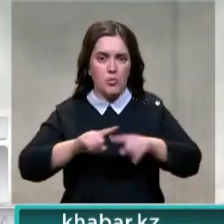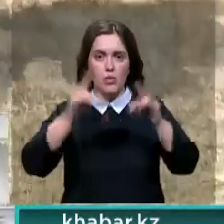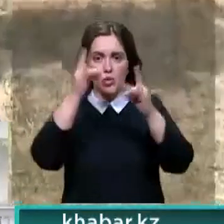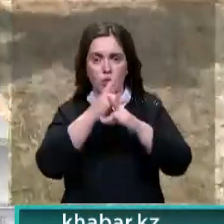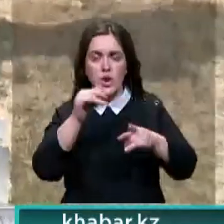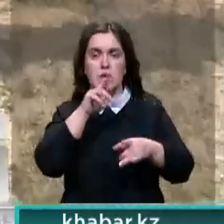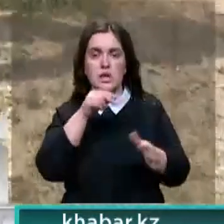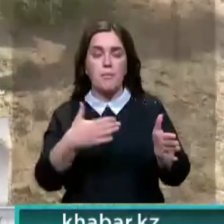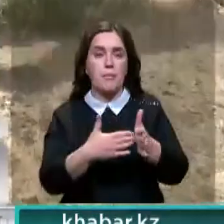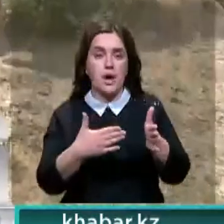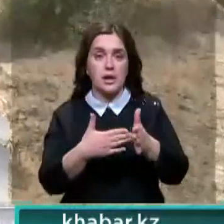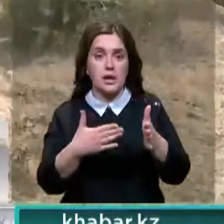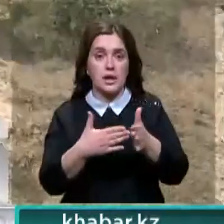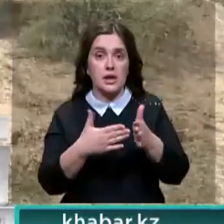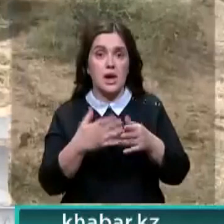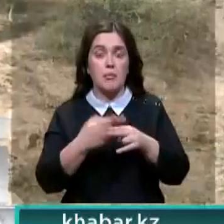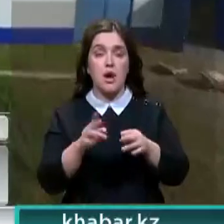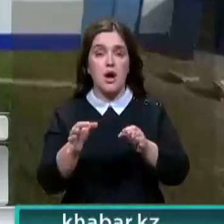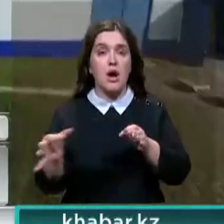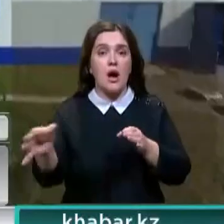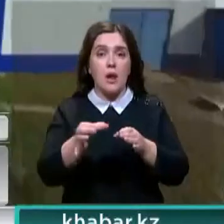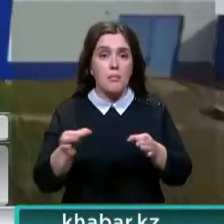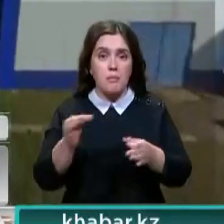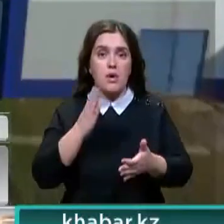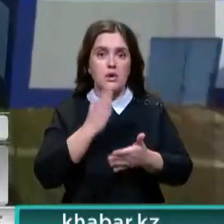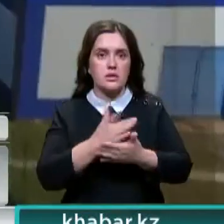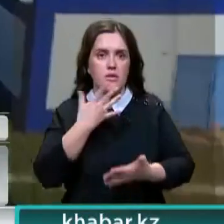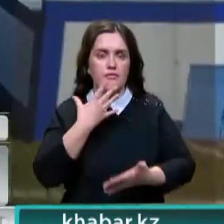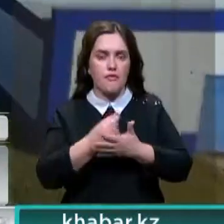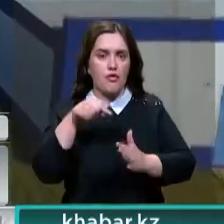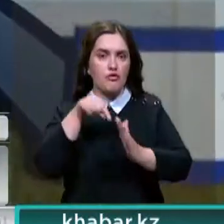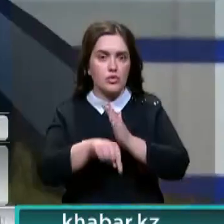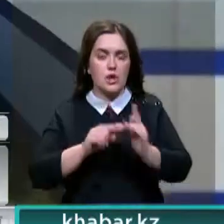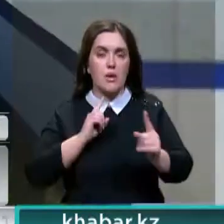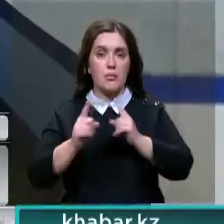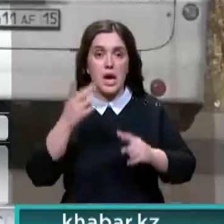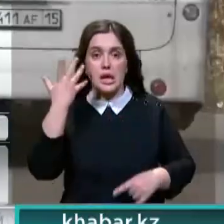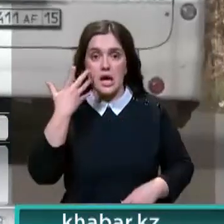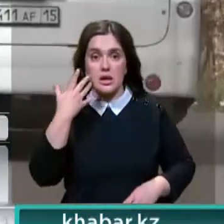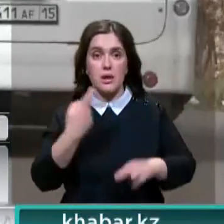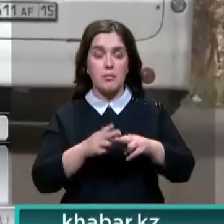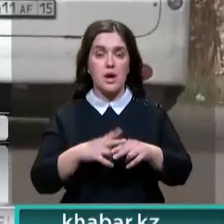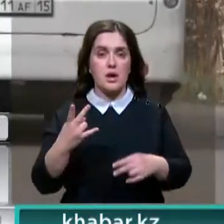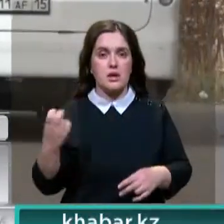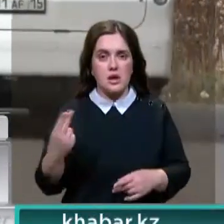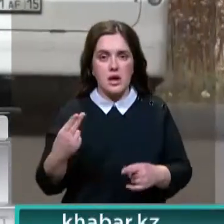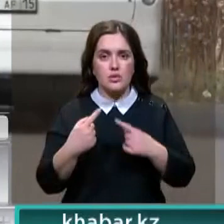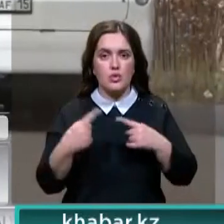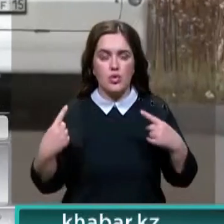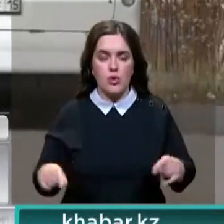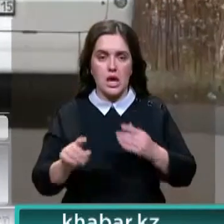языковыми барьерами. Кроме того, в ряде областей наблюдается феномен внутренней миграции, когда представители этнических групп